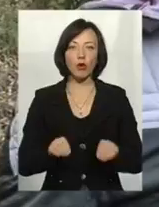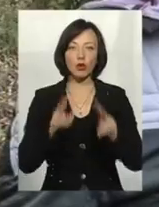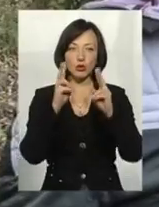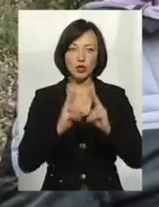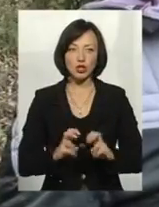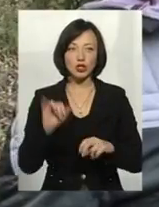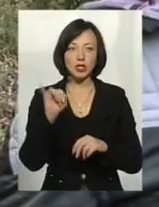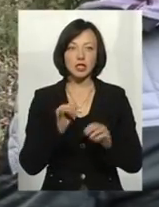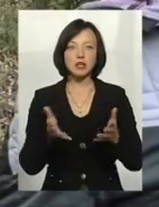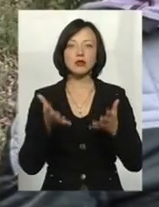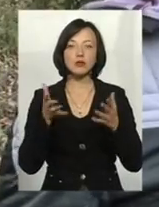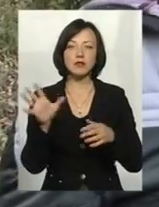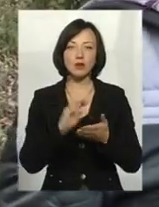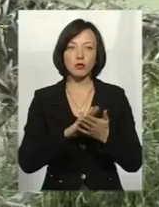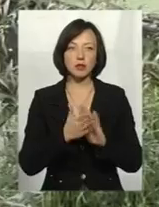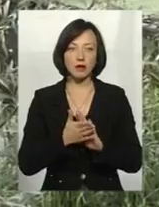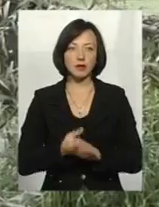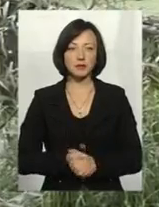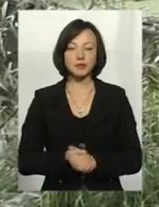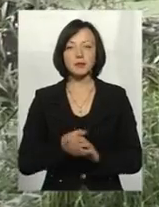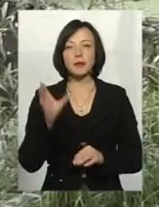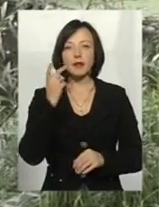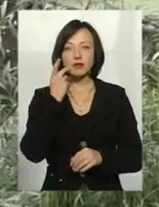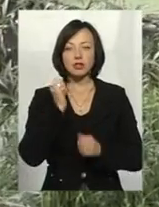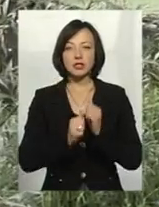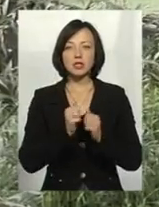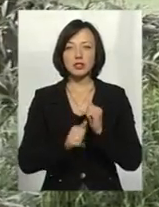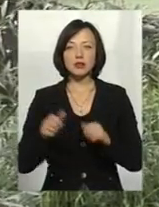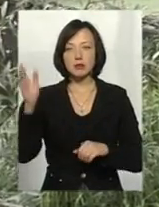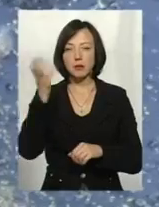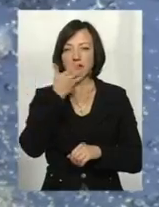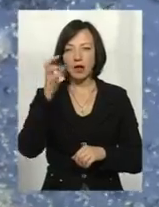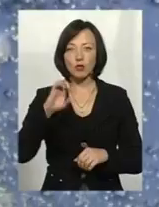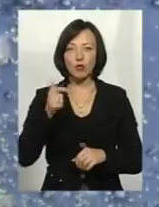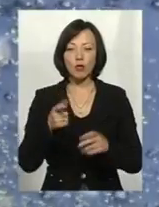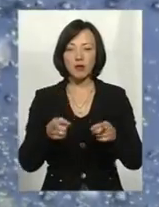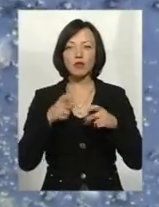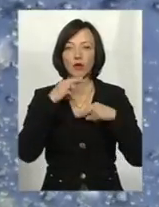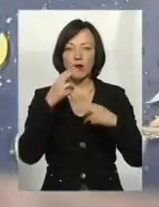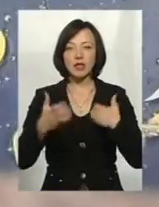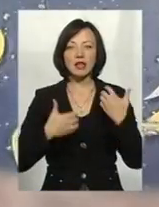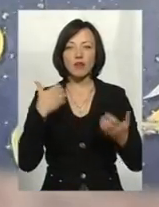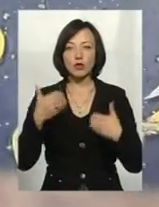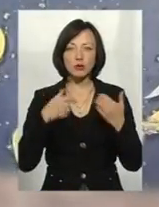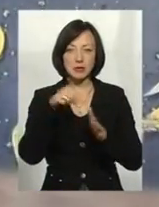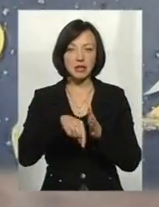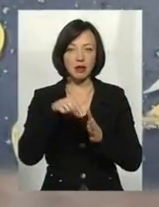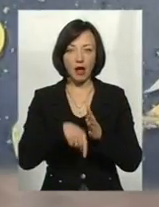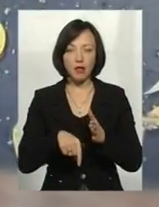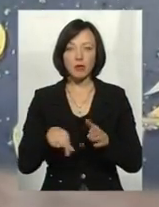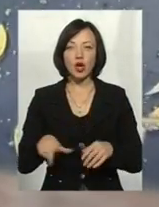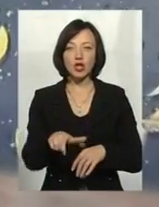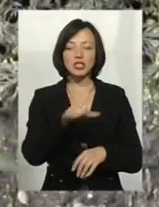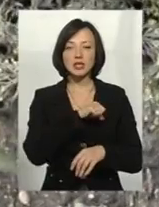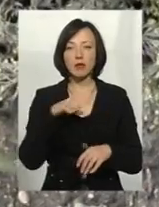та з'ясування всіх обставин. Все частіше Підайний Бух привертає до себе увагу тривожними сигналами. Річка